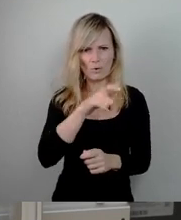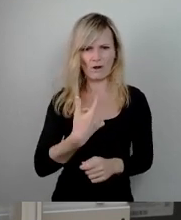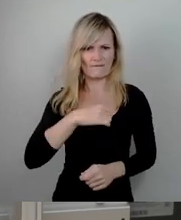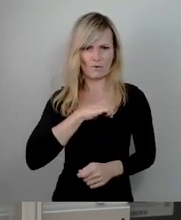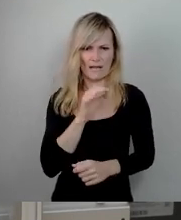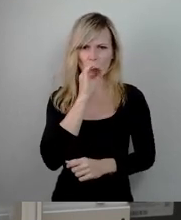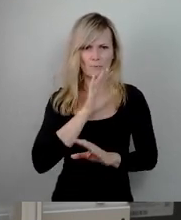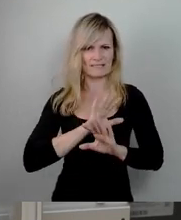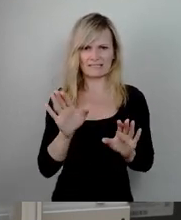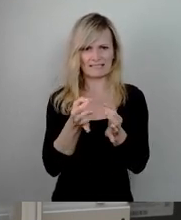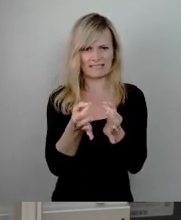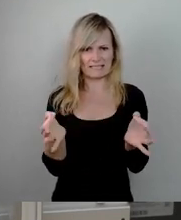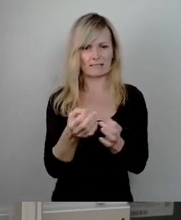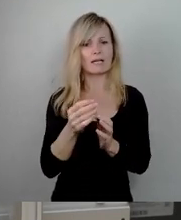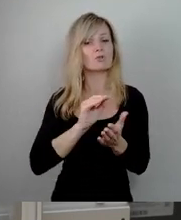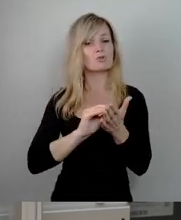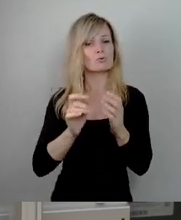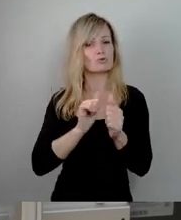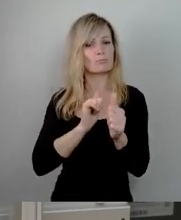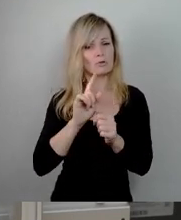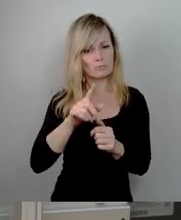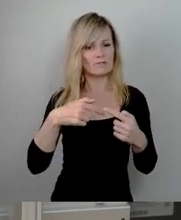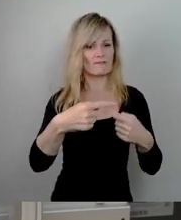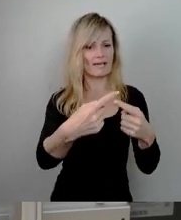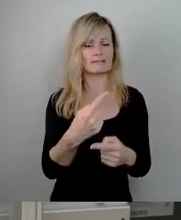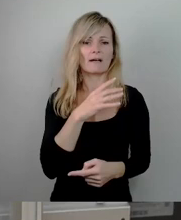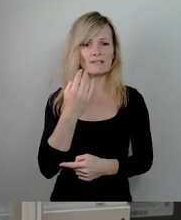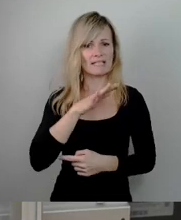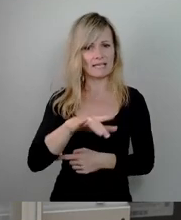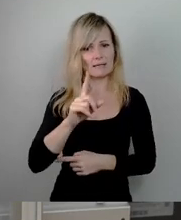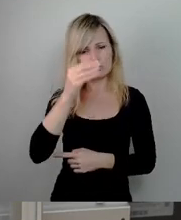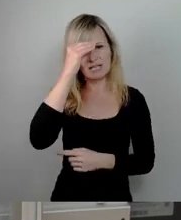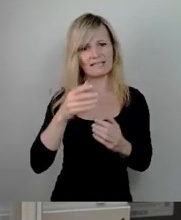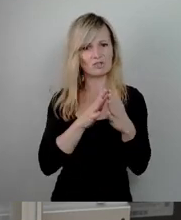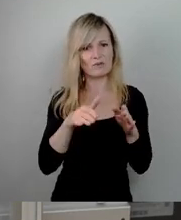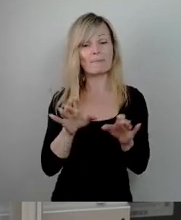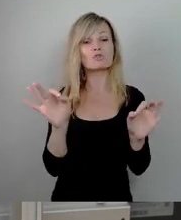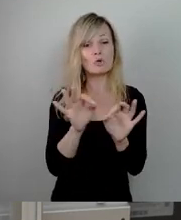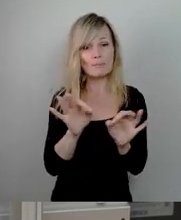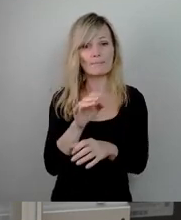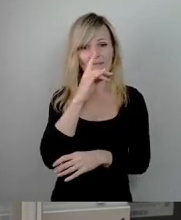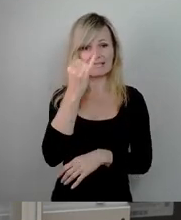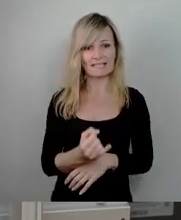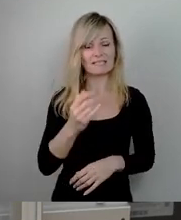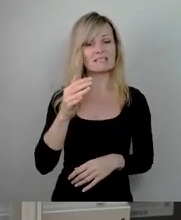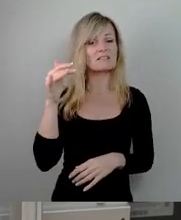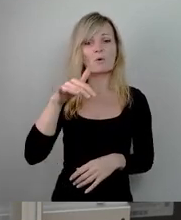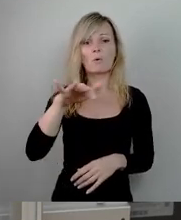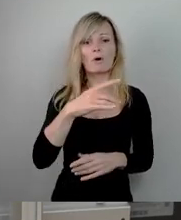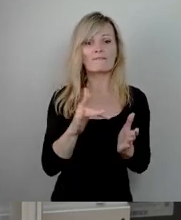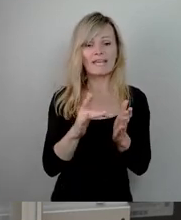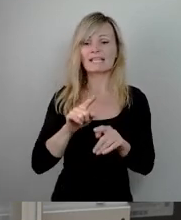weitergehen. Wir haben viele Kinder, die müssen schwimmen lernen. Und das ist das Schlimmste, wenn ein Kind irgendwo wegen nichts Schwimmens